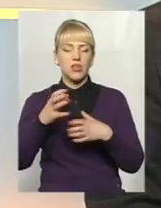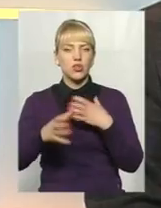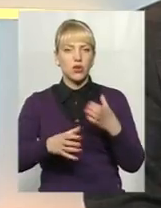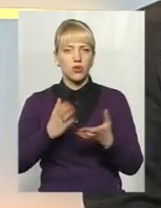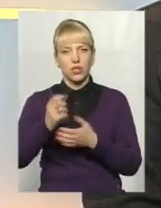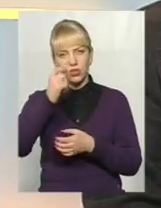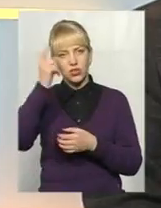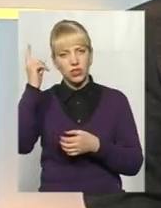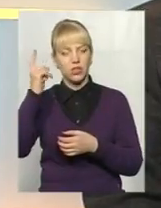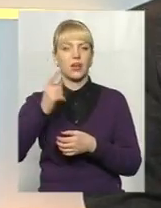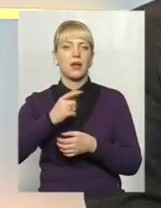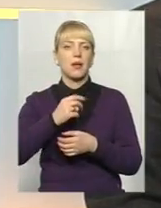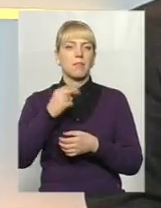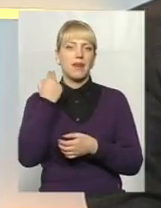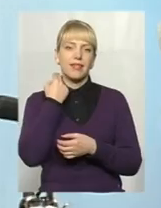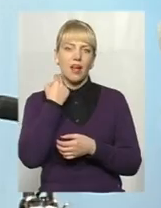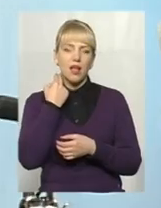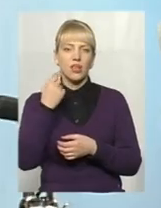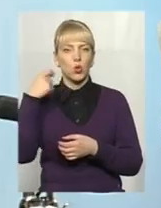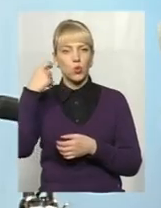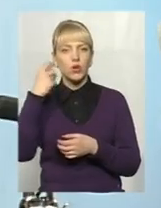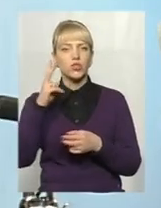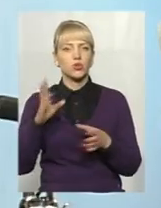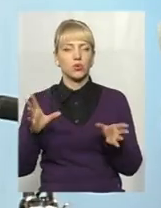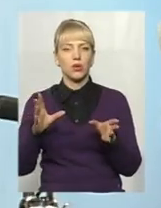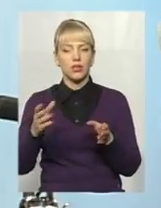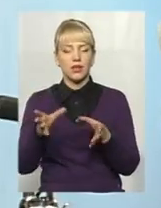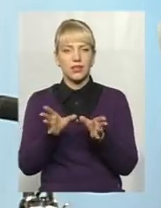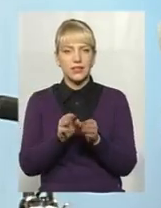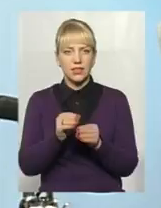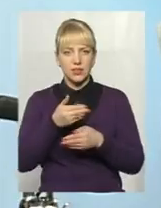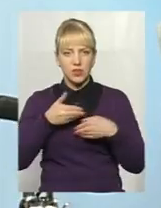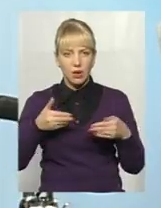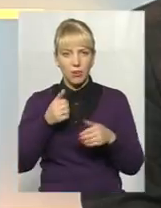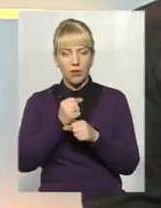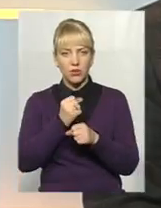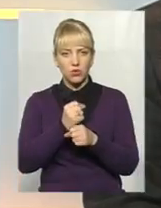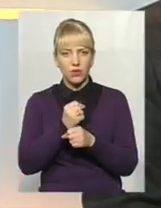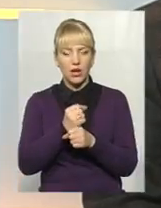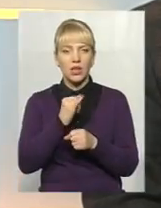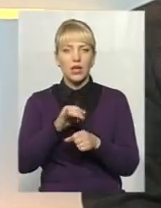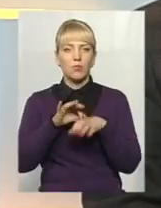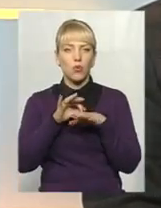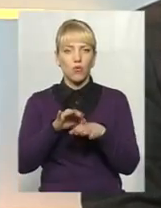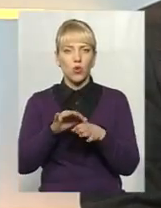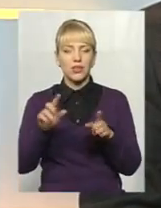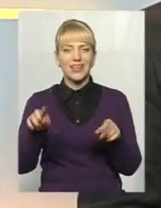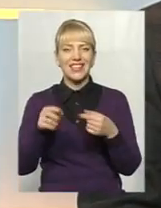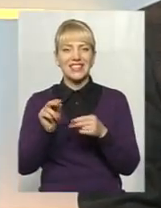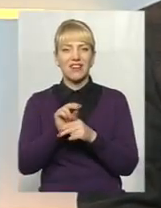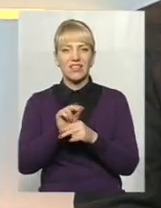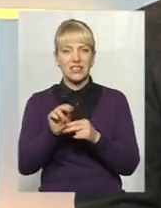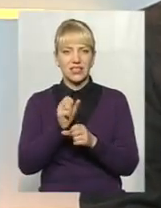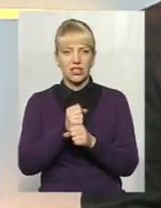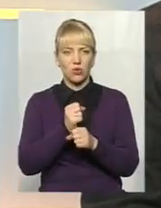Британії і Туреччини, які працювали разом з нами і допомагали їй проводити реставраційні роботи, а в першу чергу участь в археологічних